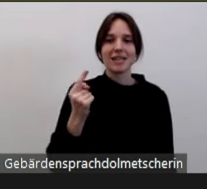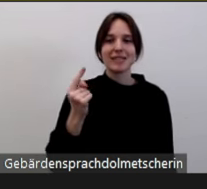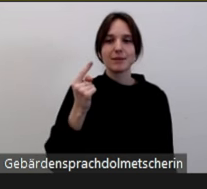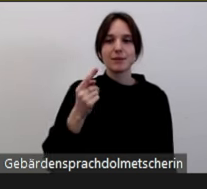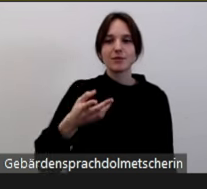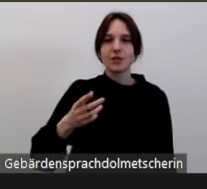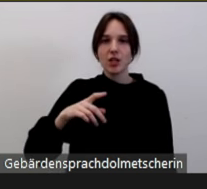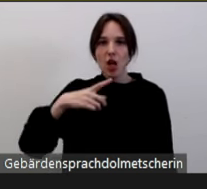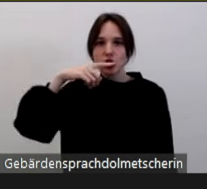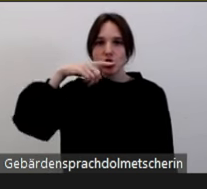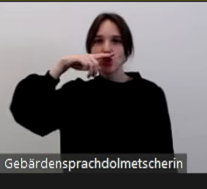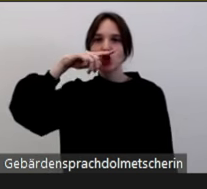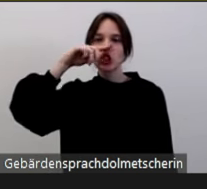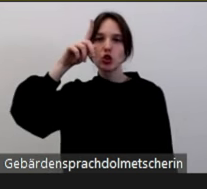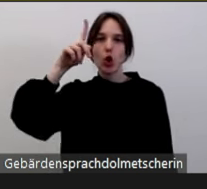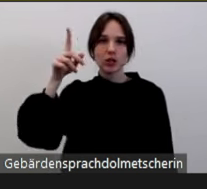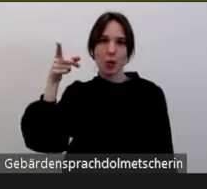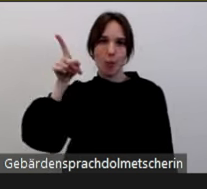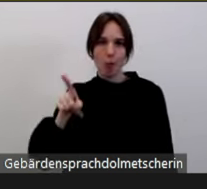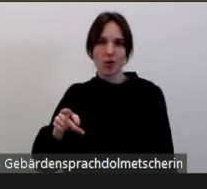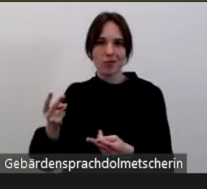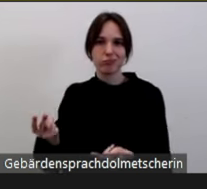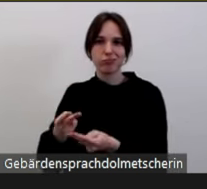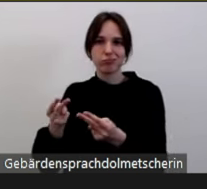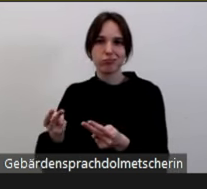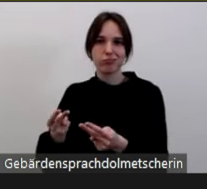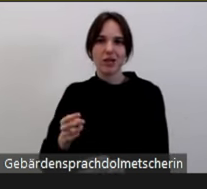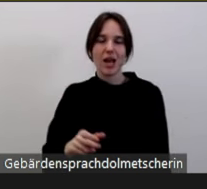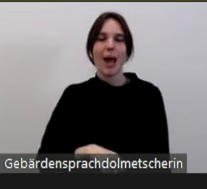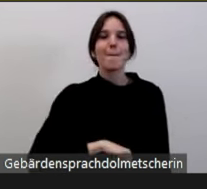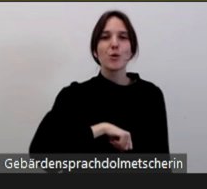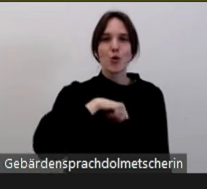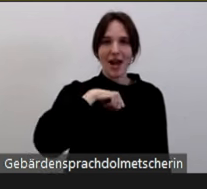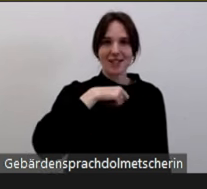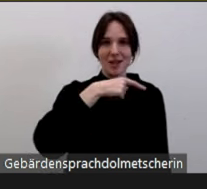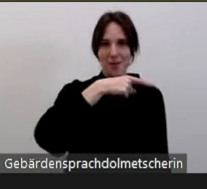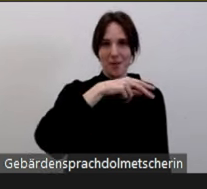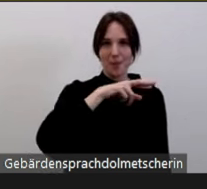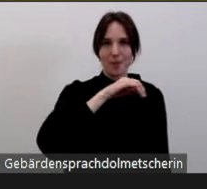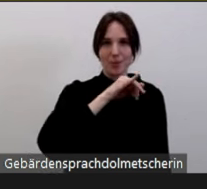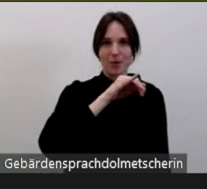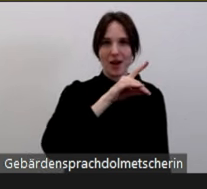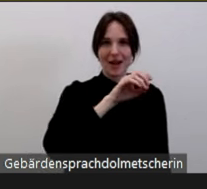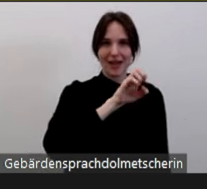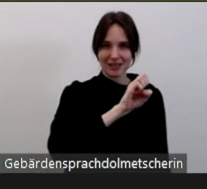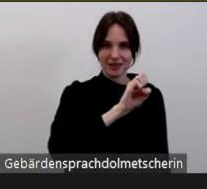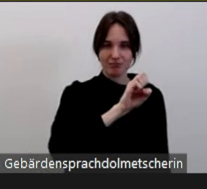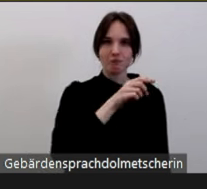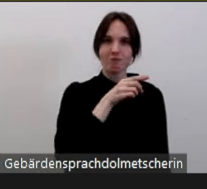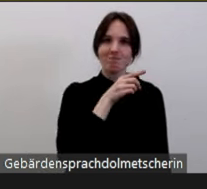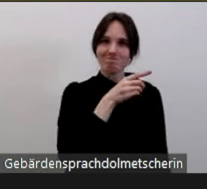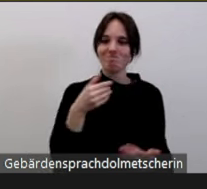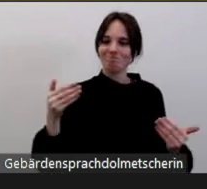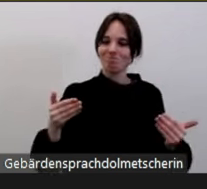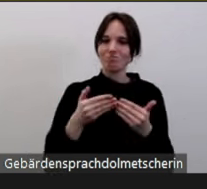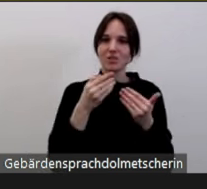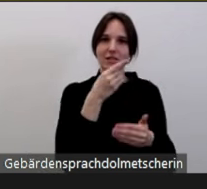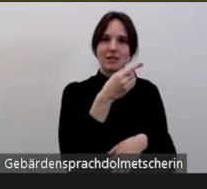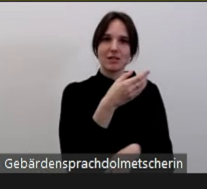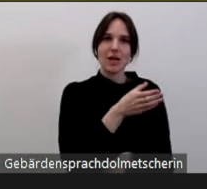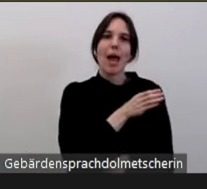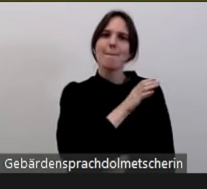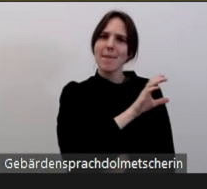Opposition gebracht wurde zu den Pride Month, also zu dem Empowernden aus der Queeren